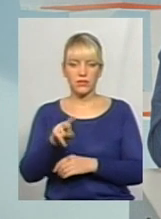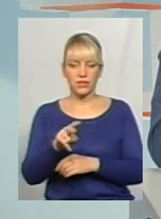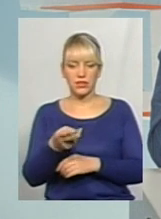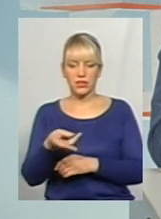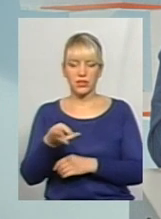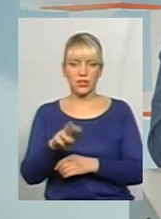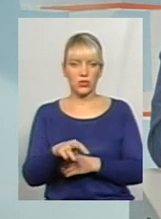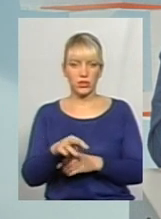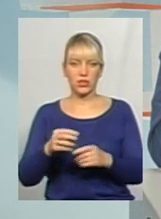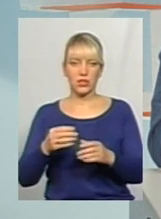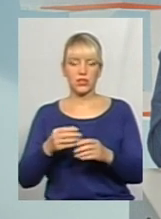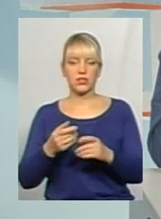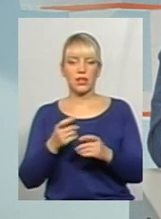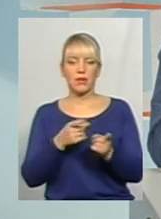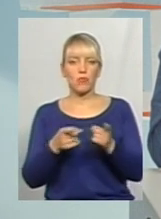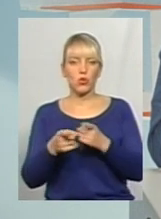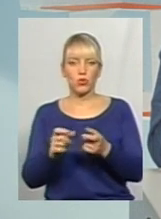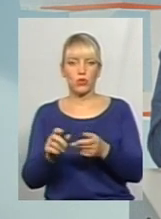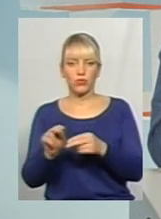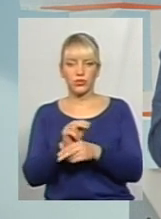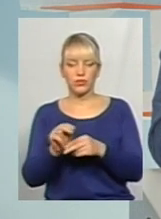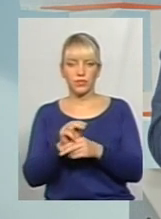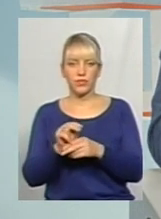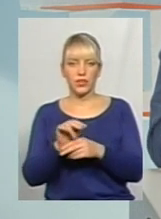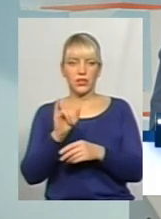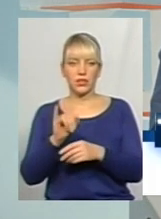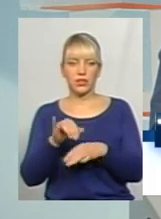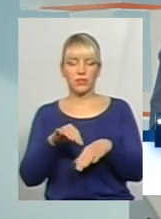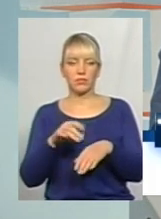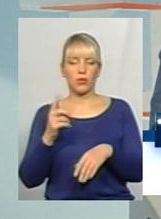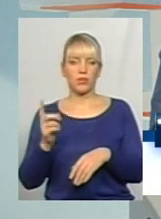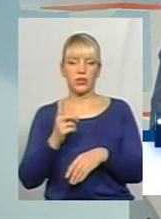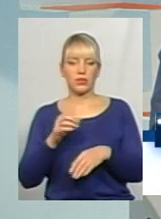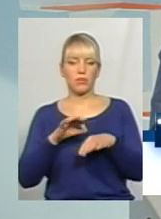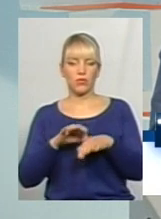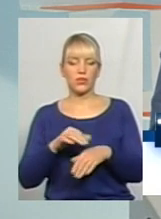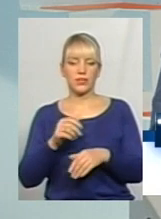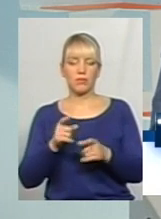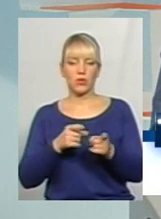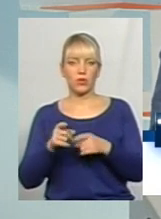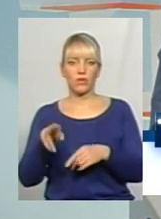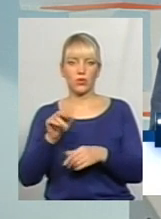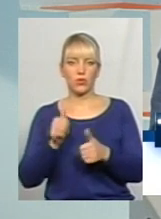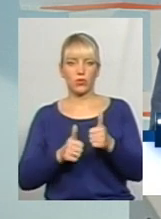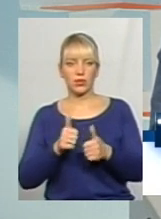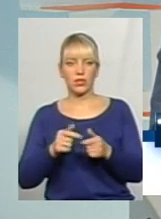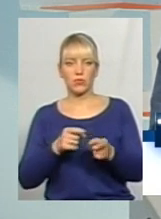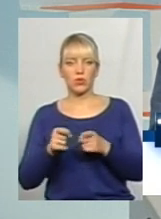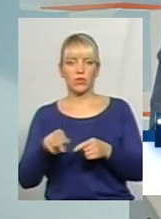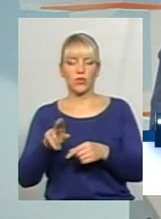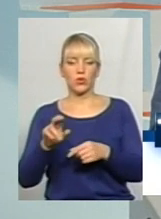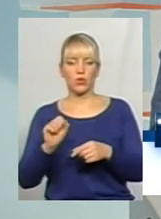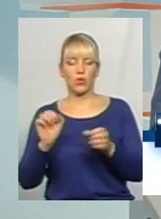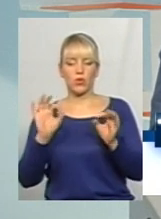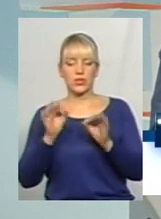одиниці знаходяться на підготовчих роботах. Проводиться, по-перше, підготовка до конкурсу, по-друге, це підготовка до роботи в осінній